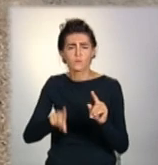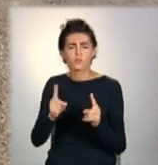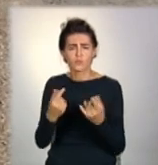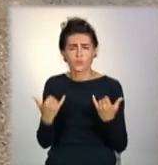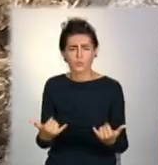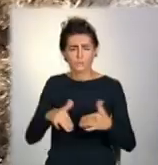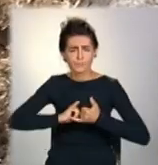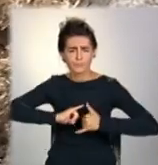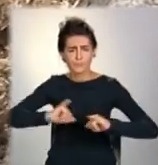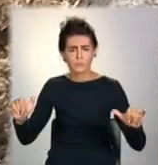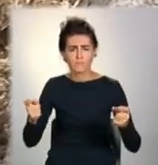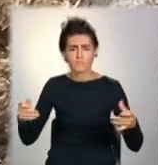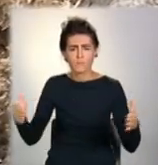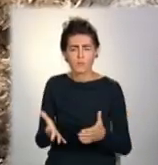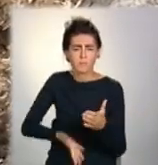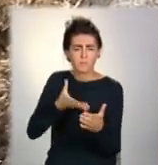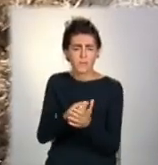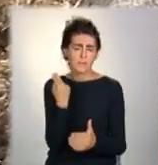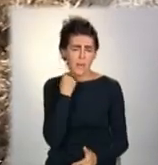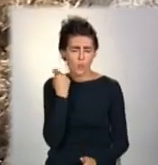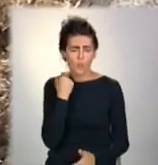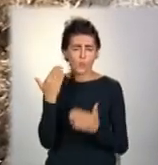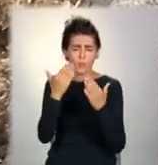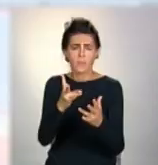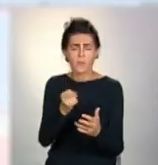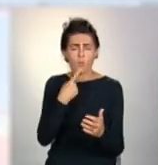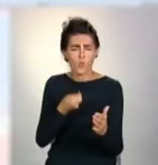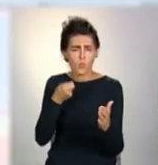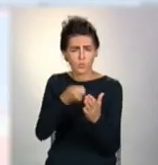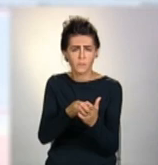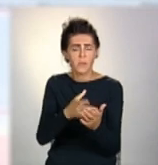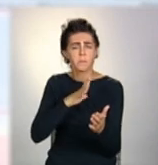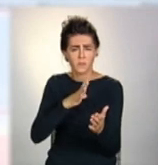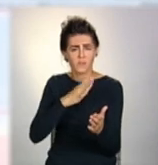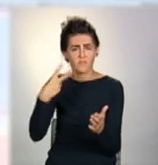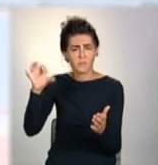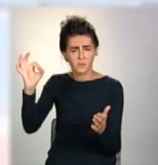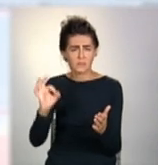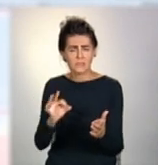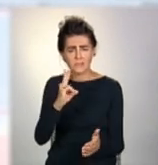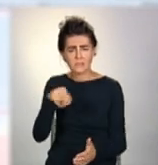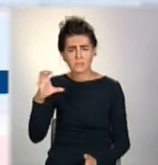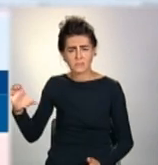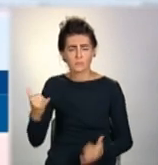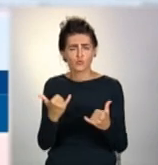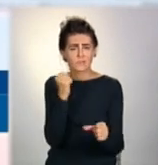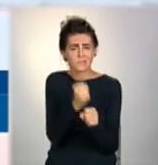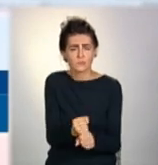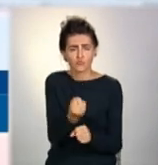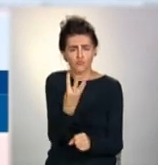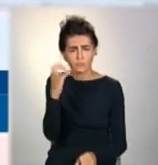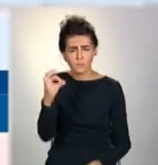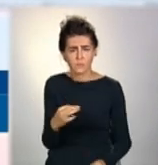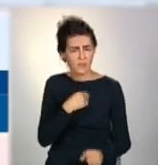аграрії тепер менше платять податків, зокрема, на корми. Було 20% НДС. Тепер зробили 14%. Ми не